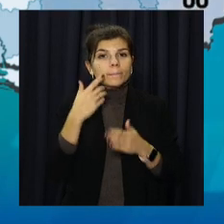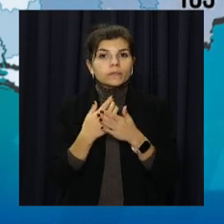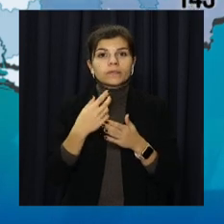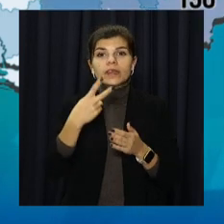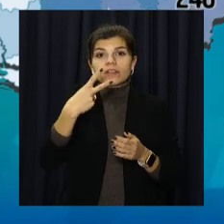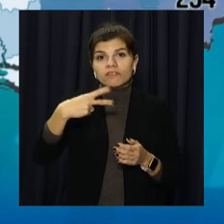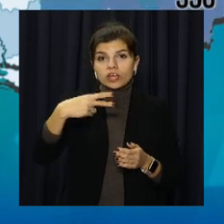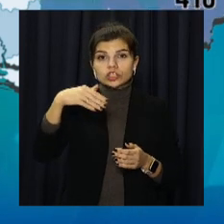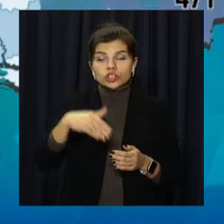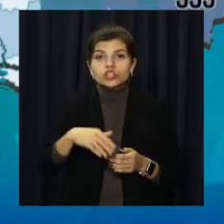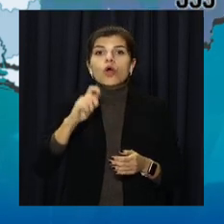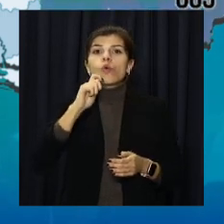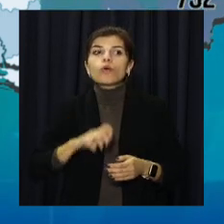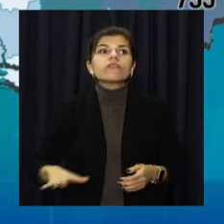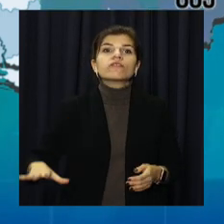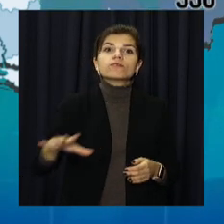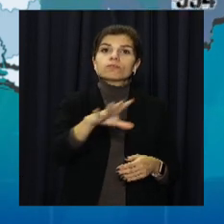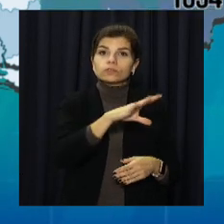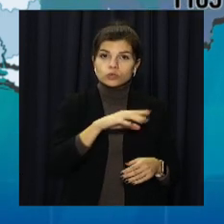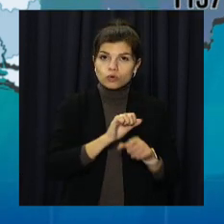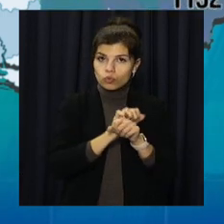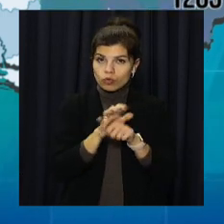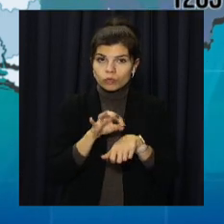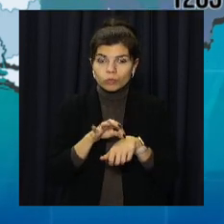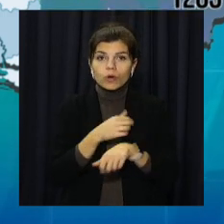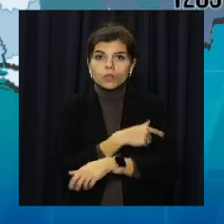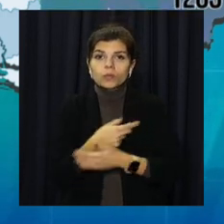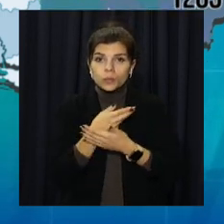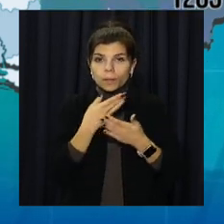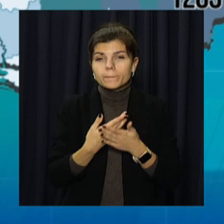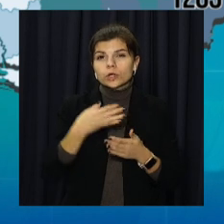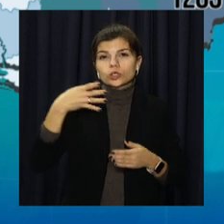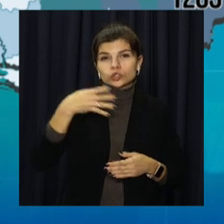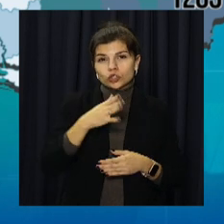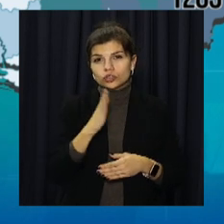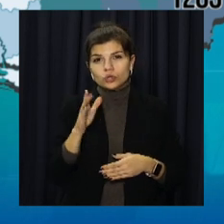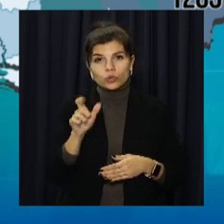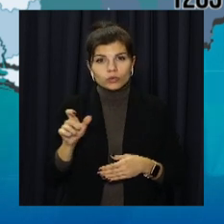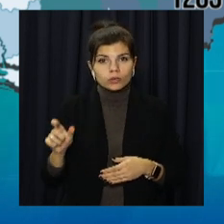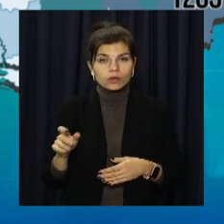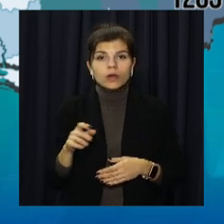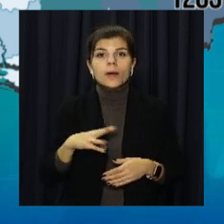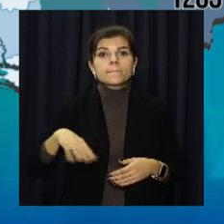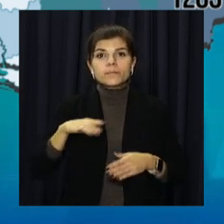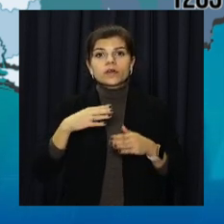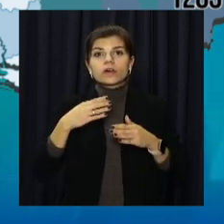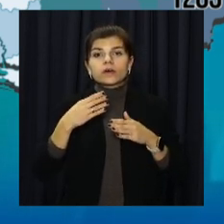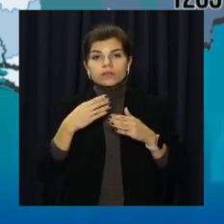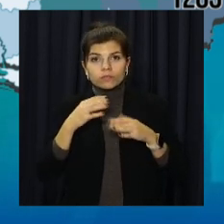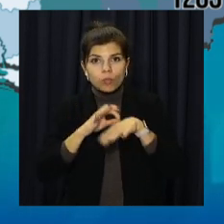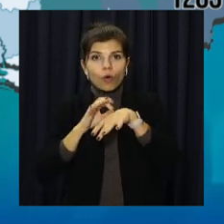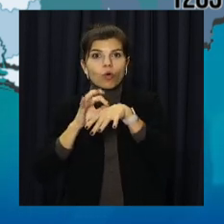20 тисяч нових випадків інфікування ковід. Ушпиталили майже 4 тисячі пацієнтів. Ми вийшли на плато